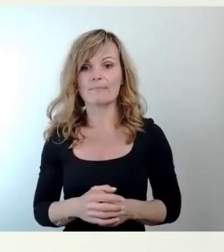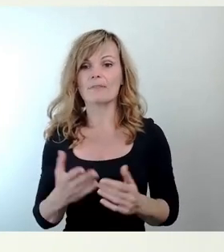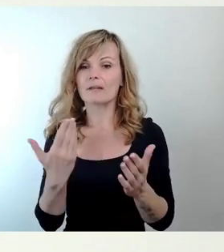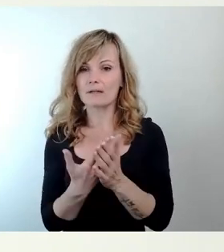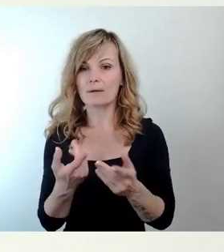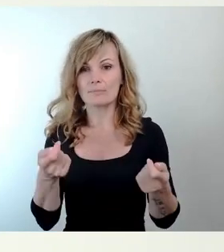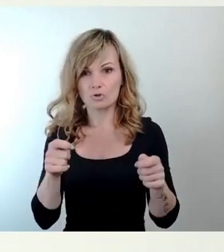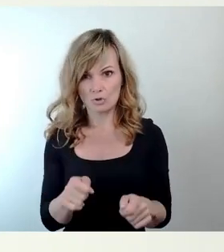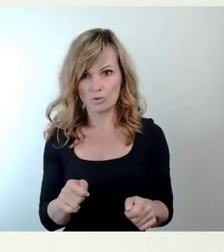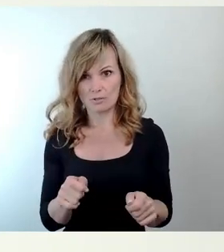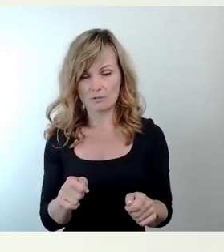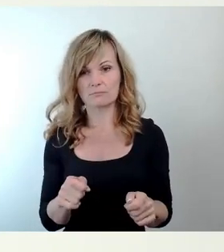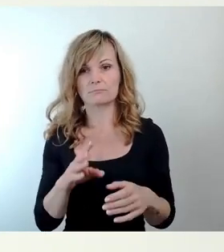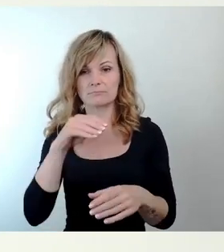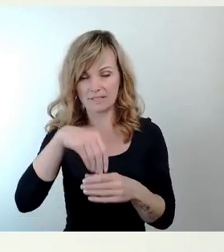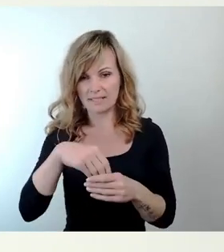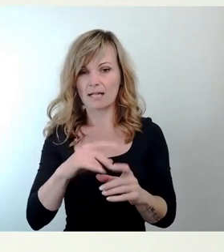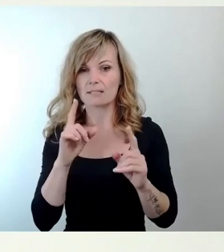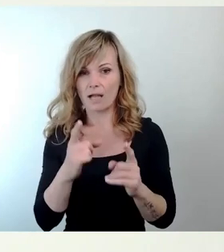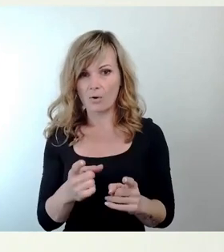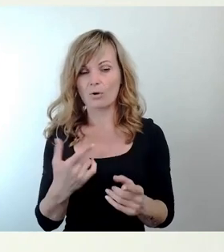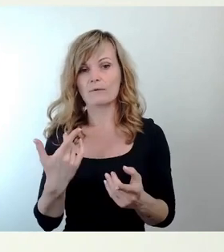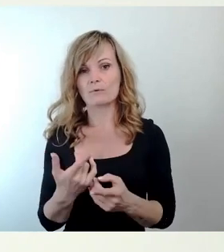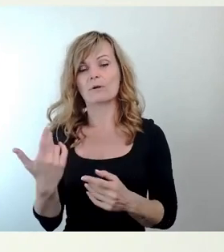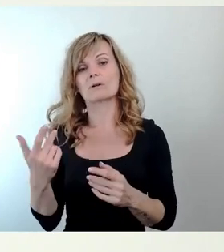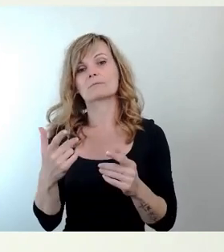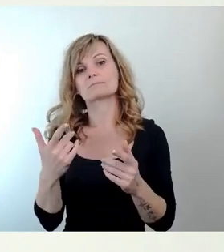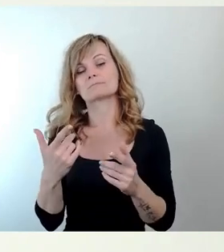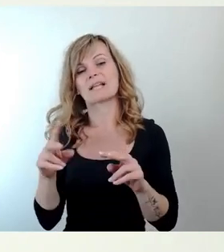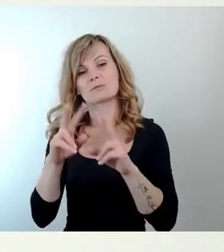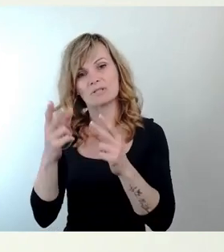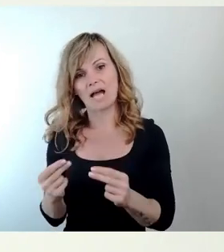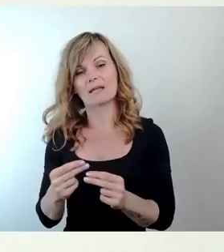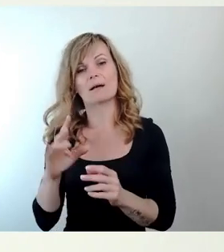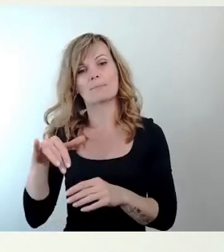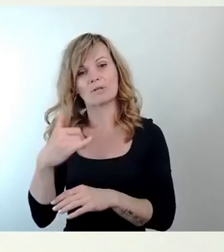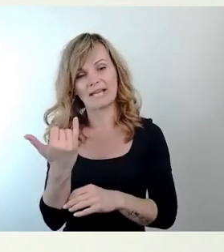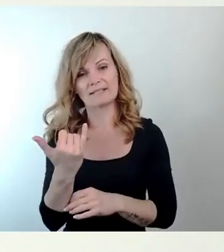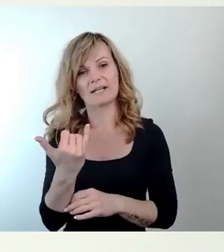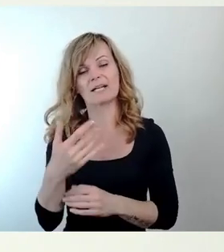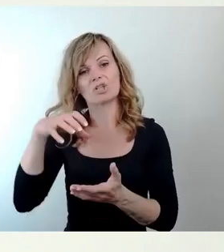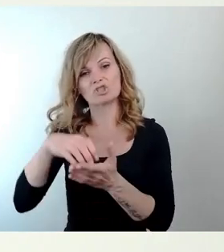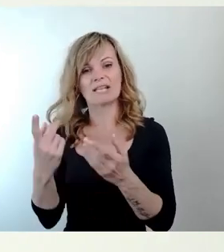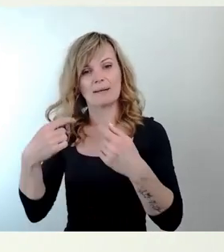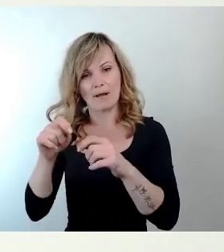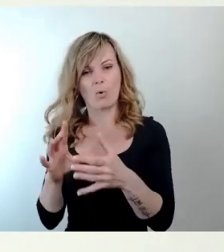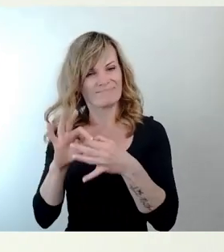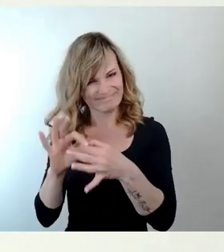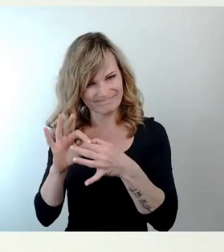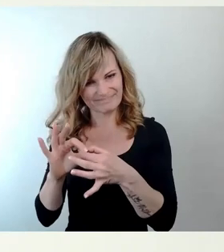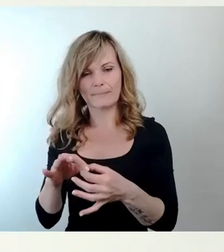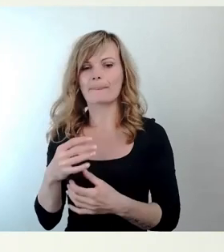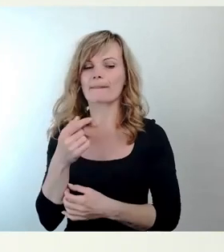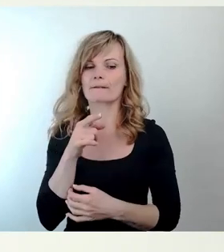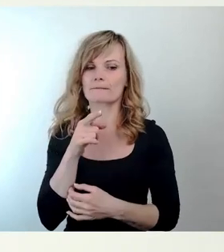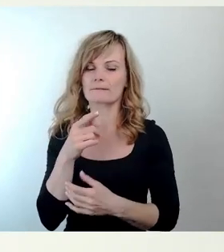Antrag stellen im Rahmen der nationalen Projekte des Städtebaus. Ich habe gesagt, das ist eines der wichtigen Objekte